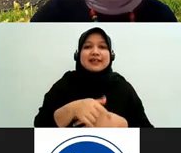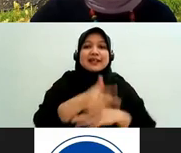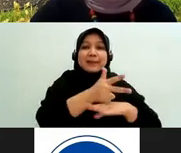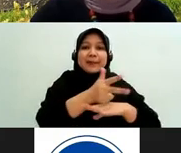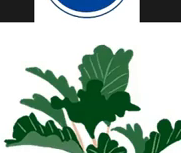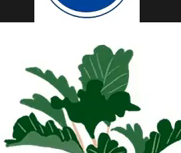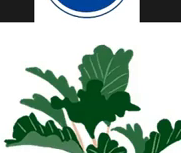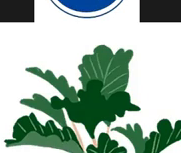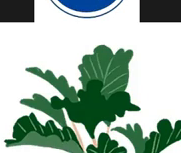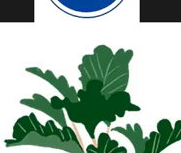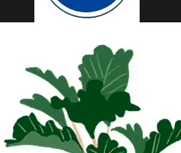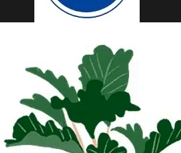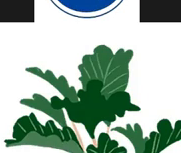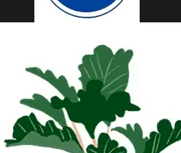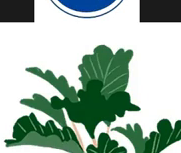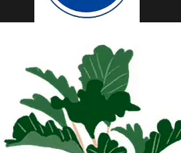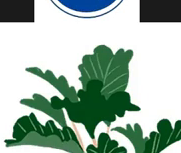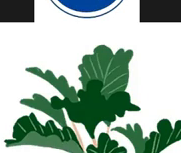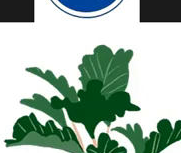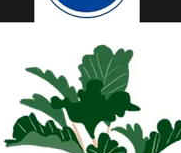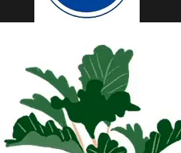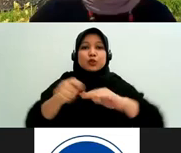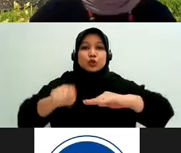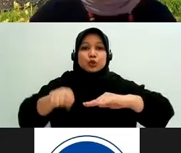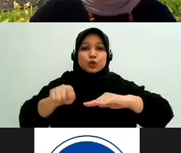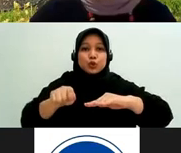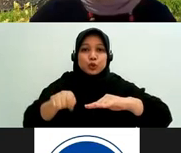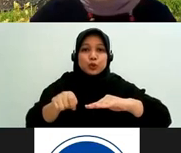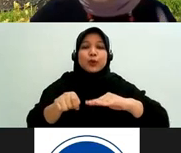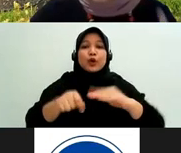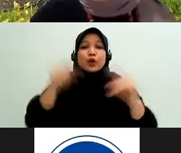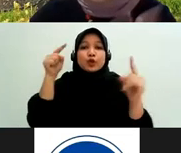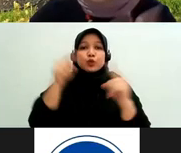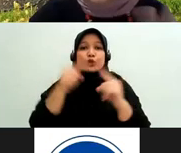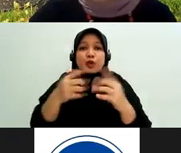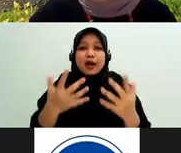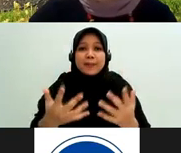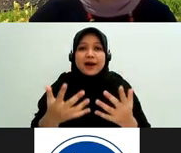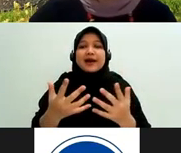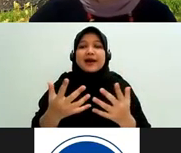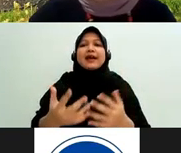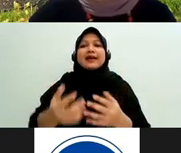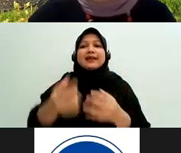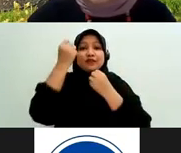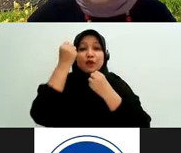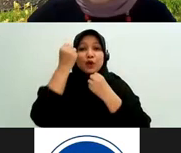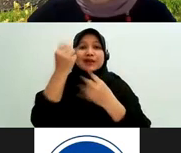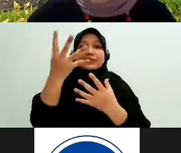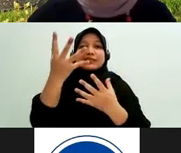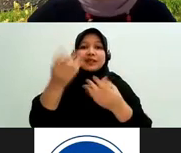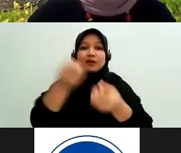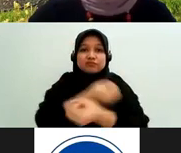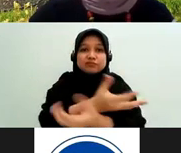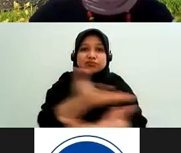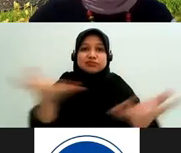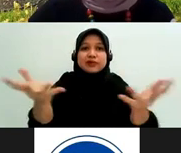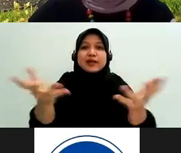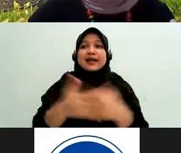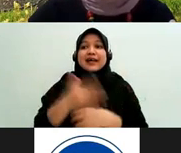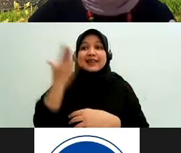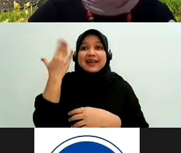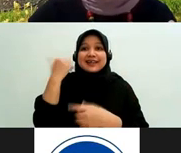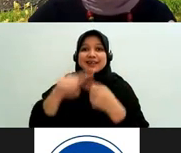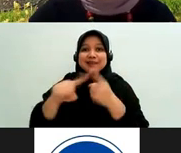hemat saya adalah penyebar luasan informasi soal terjadinya suatu peristiwa tadi udah ada teman-teman yang menyebutkan itu gitu ya